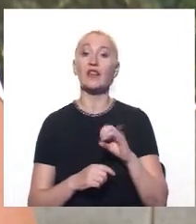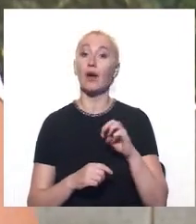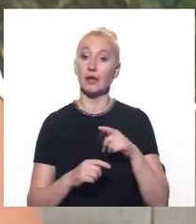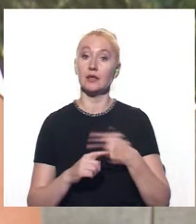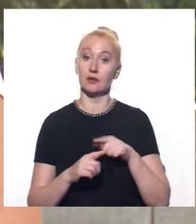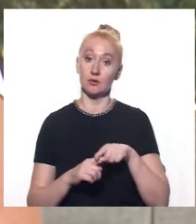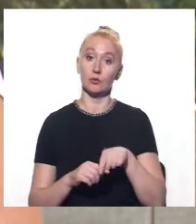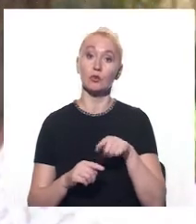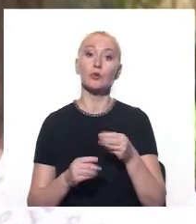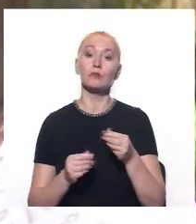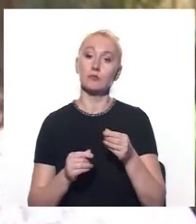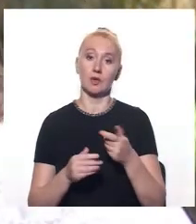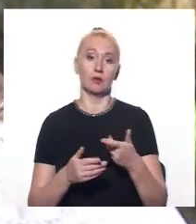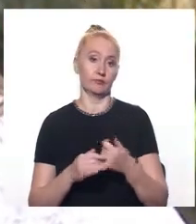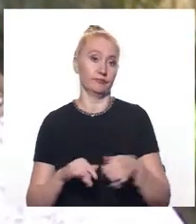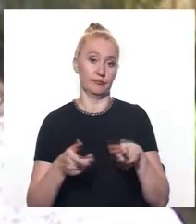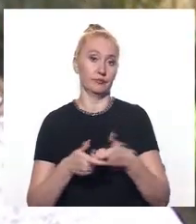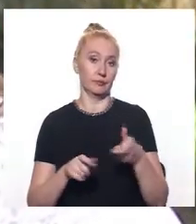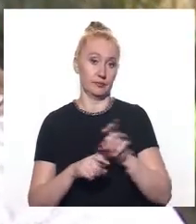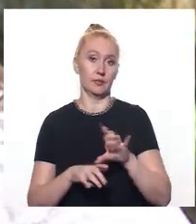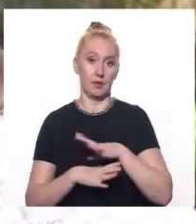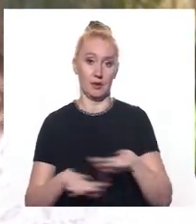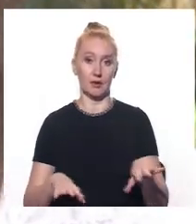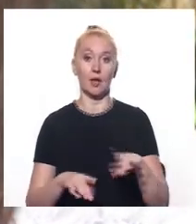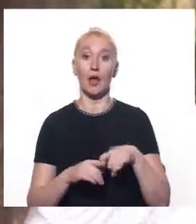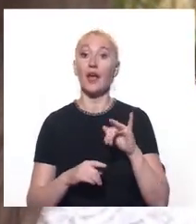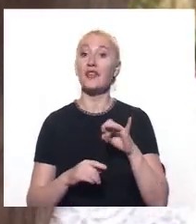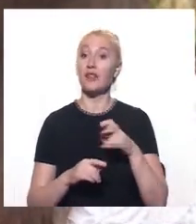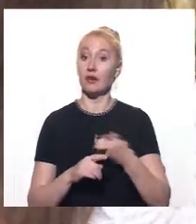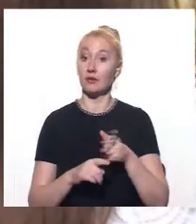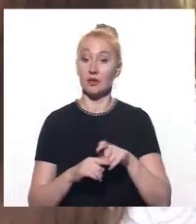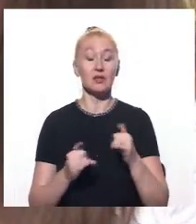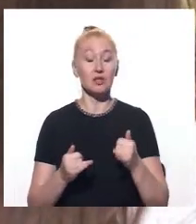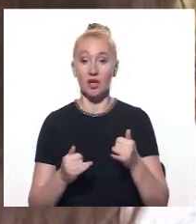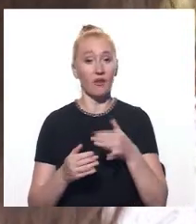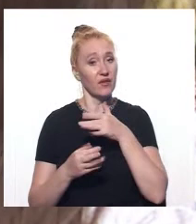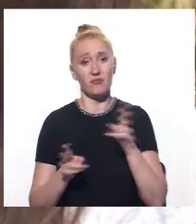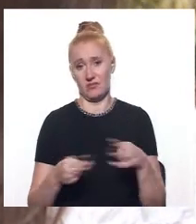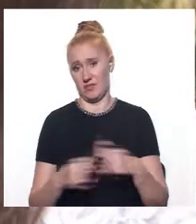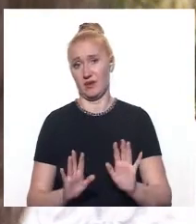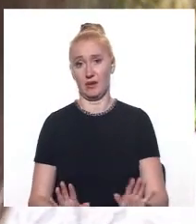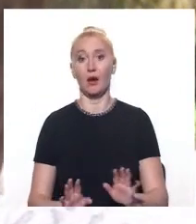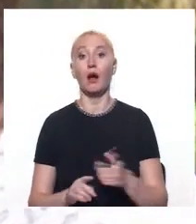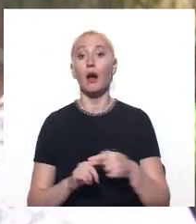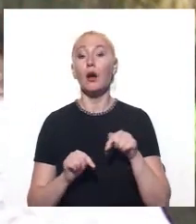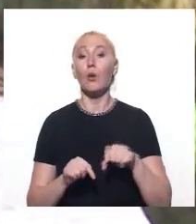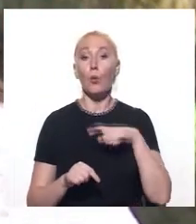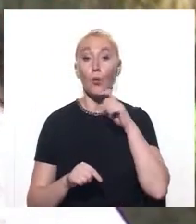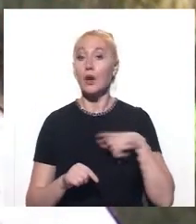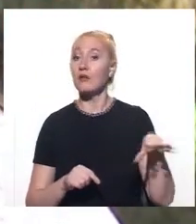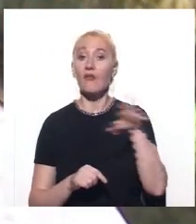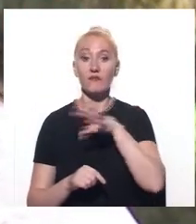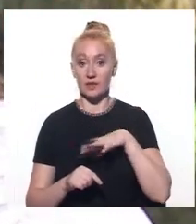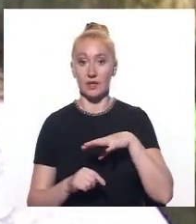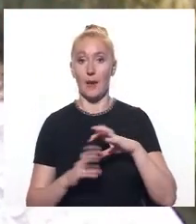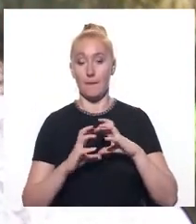ну а де тут фінансова автономія. Сам по собі індикатив зараз, він не на часі. Україна, як і весь світ,